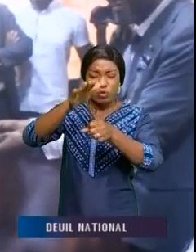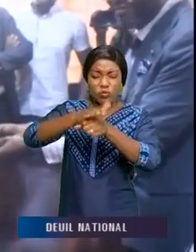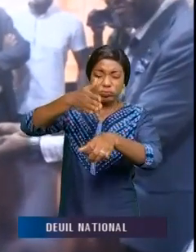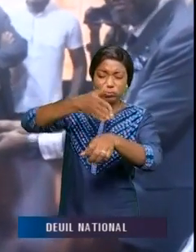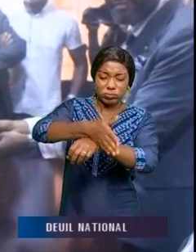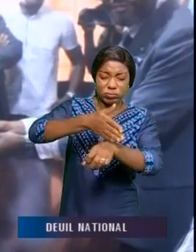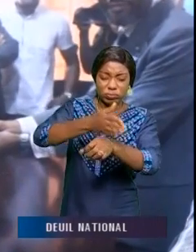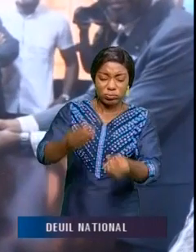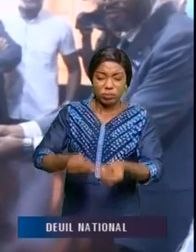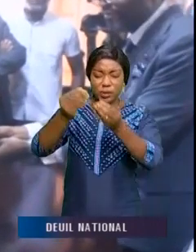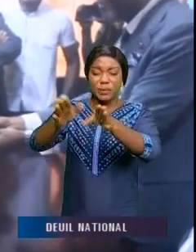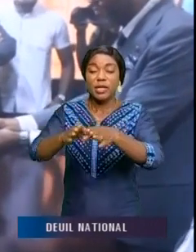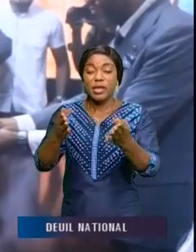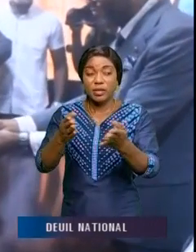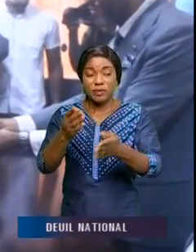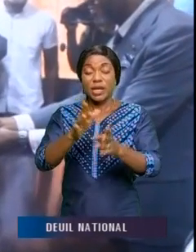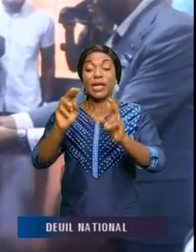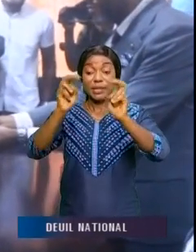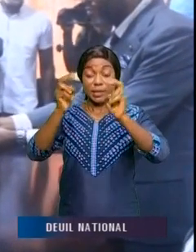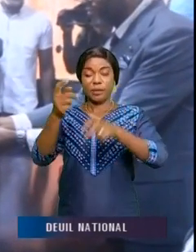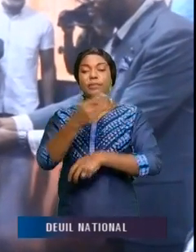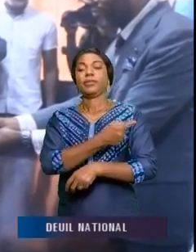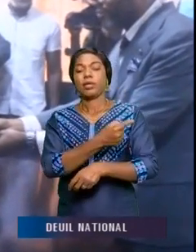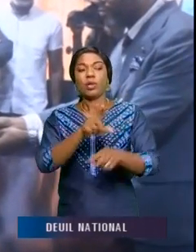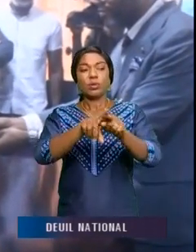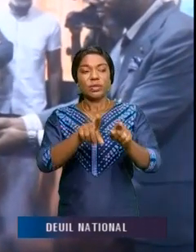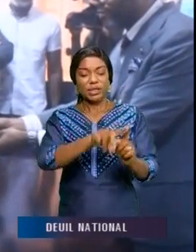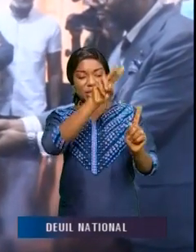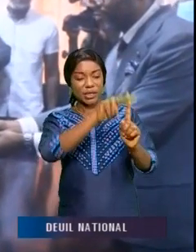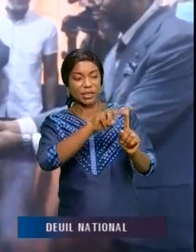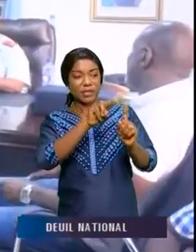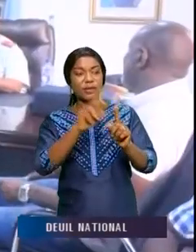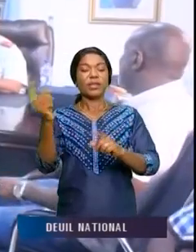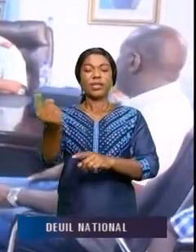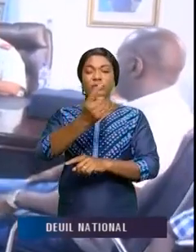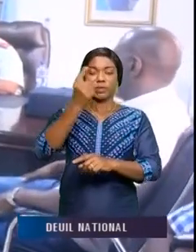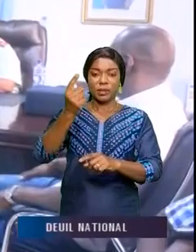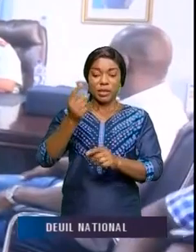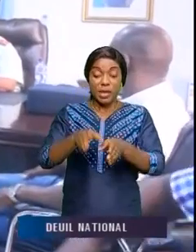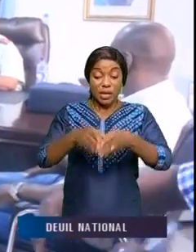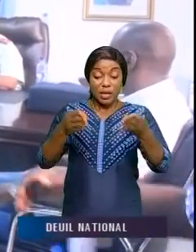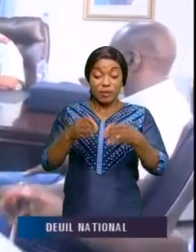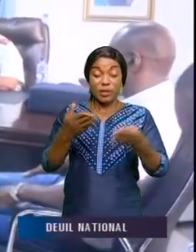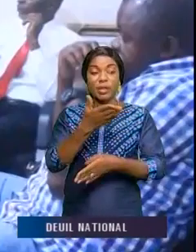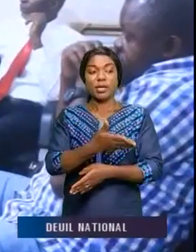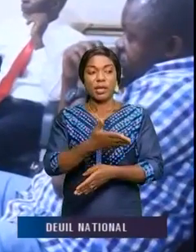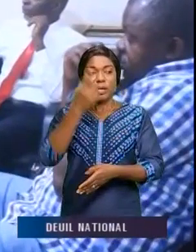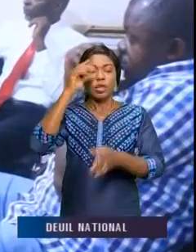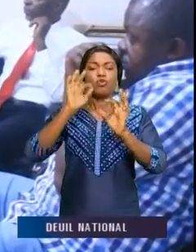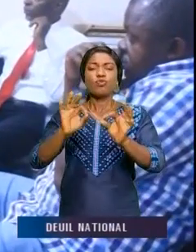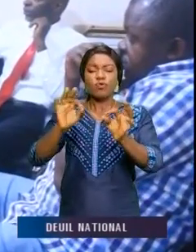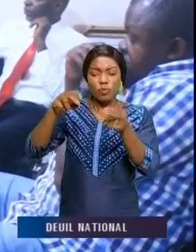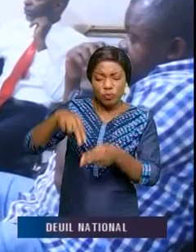commandant des corps pour la protection des parcs nationaux et réserves naturelles à parenté. Cet ouvrage met l'accent sur la nouvelle